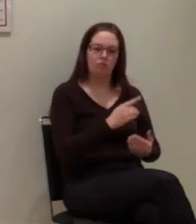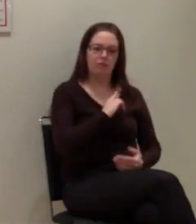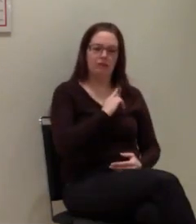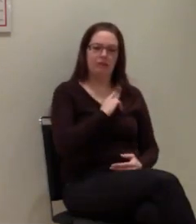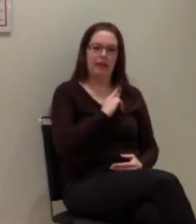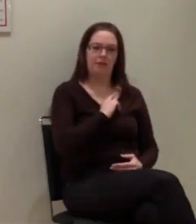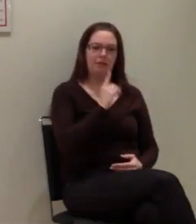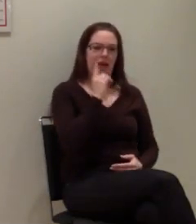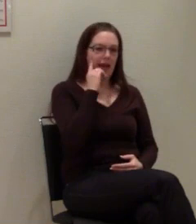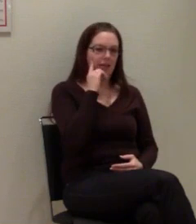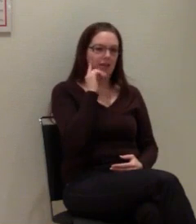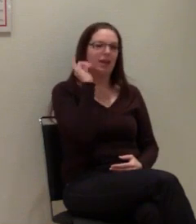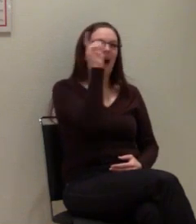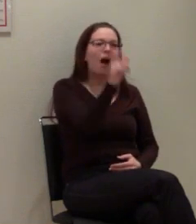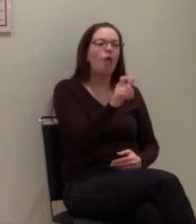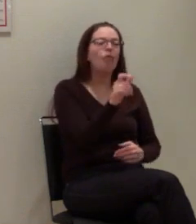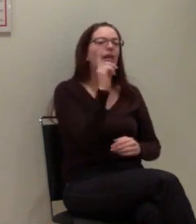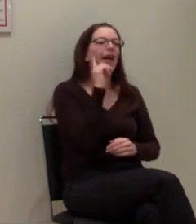Mobilendgerät kommuniziert.